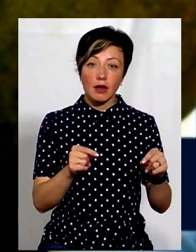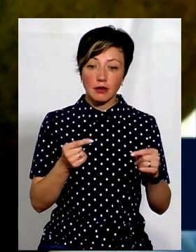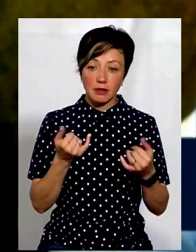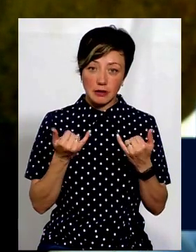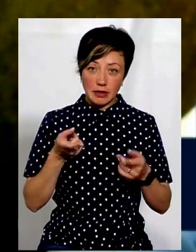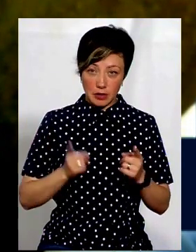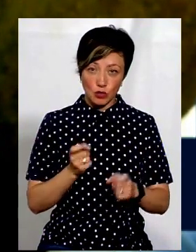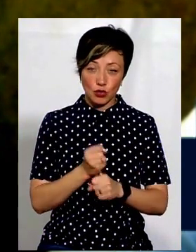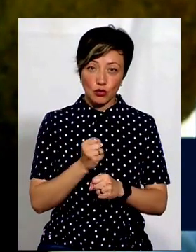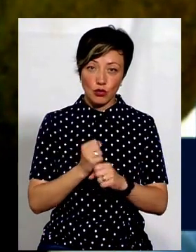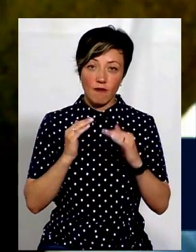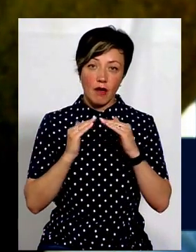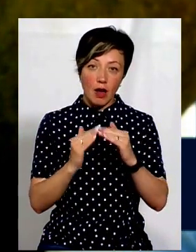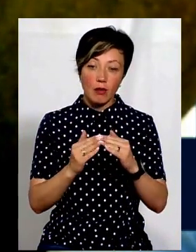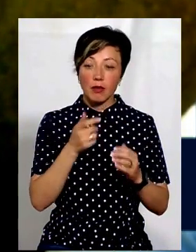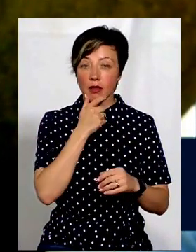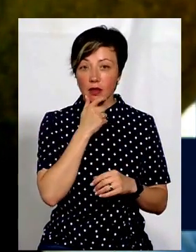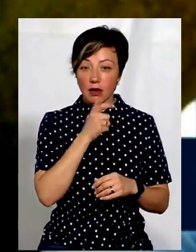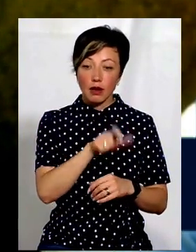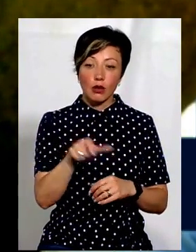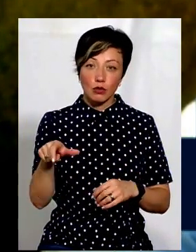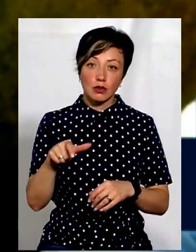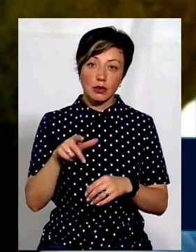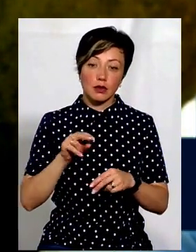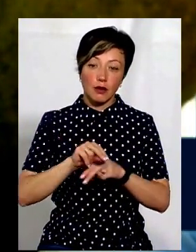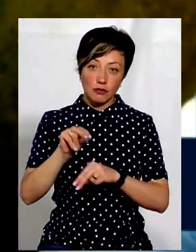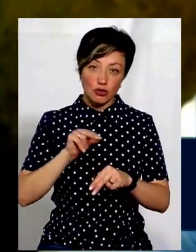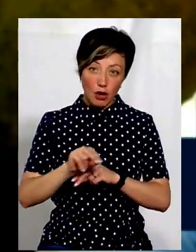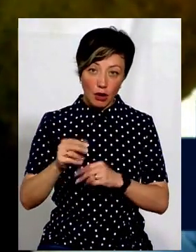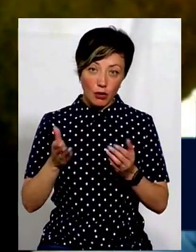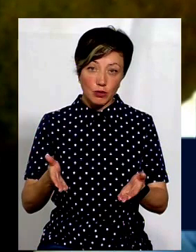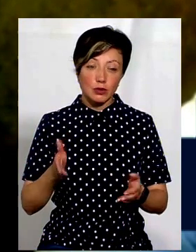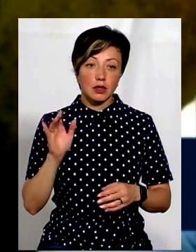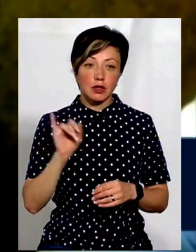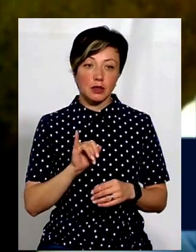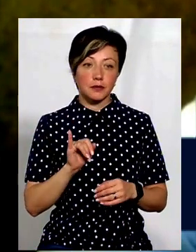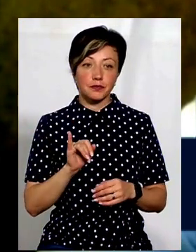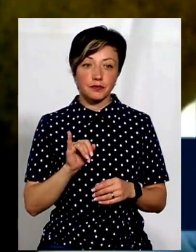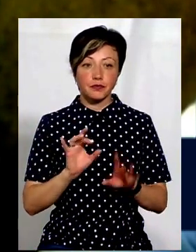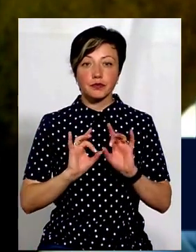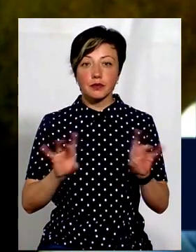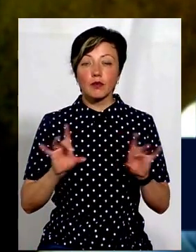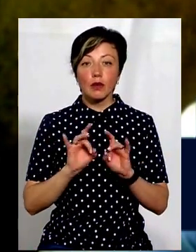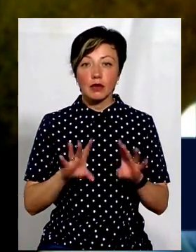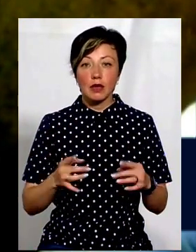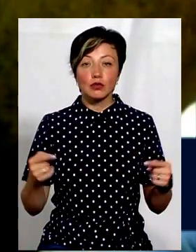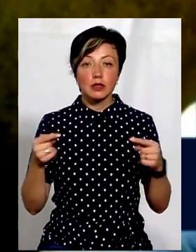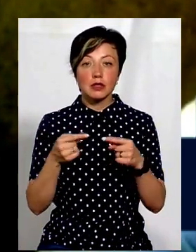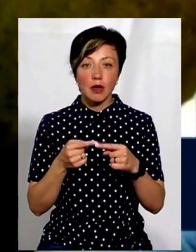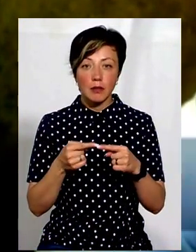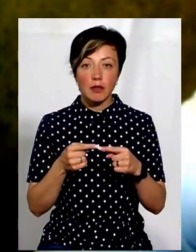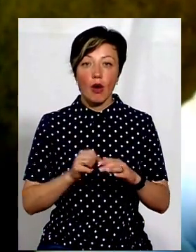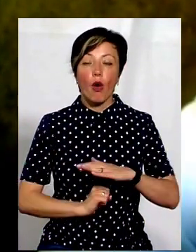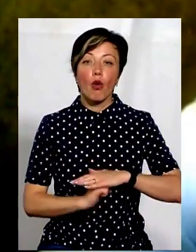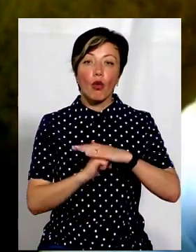діючу ферму, де люди проводять навчання і розкажуть саме